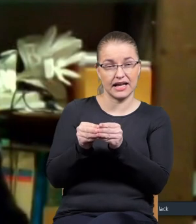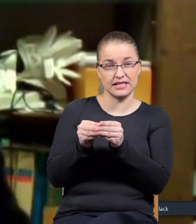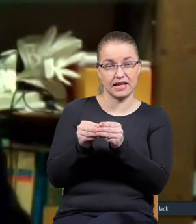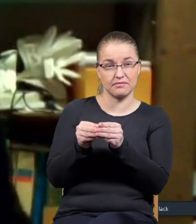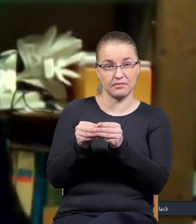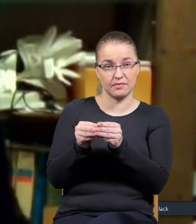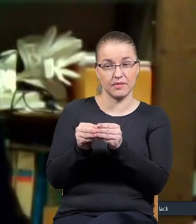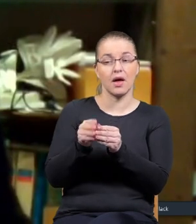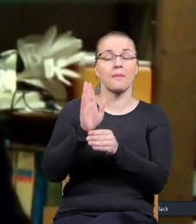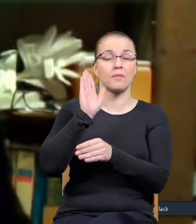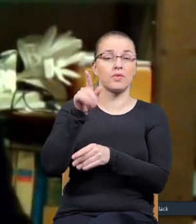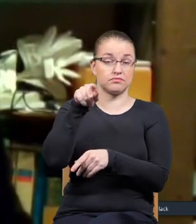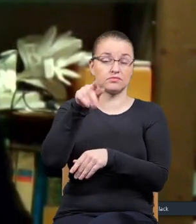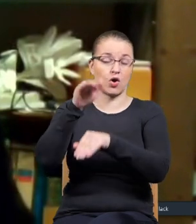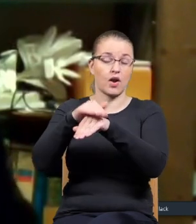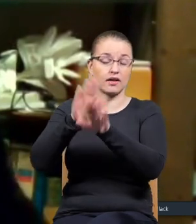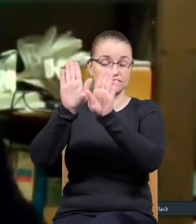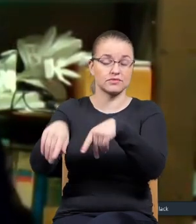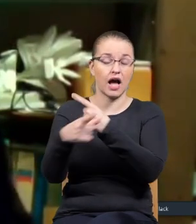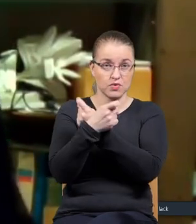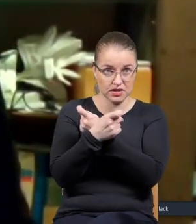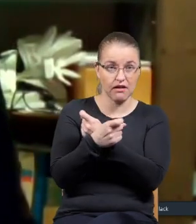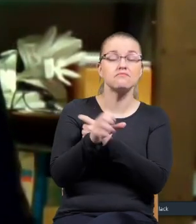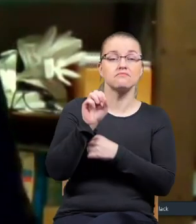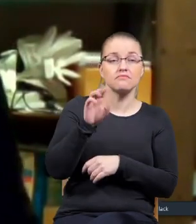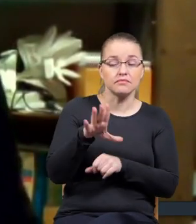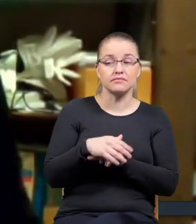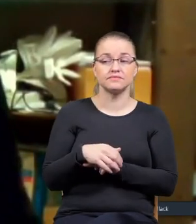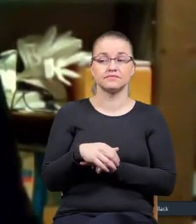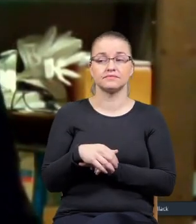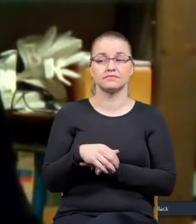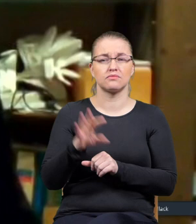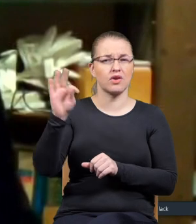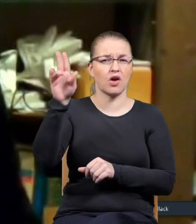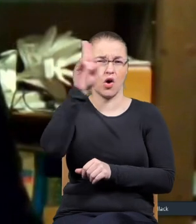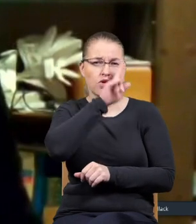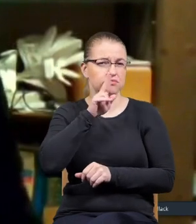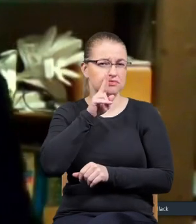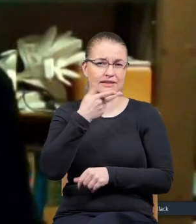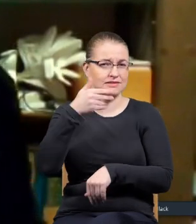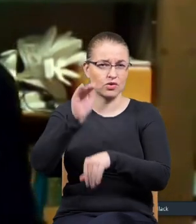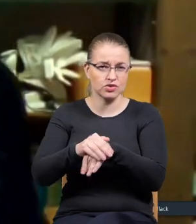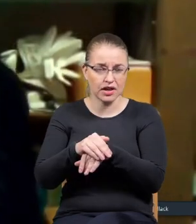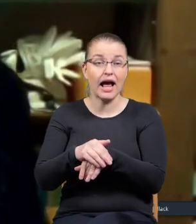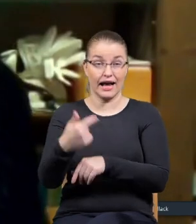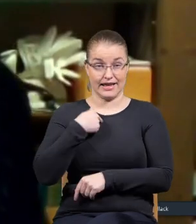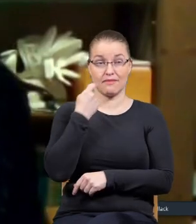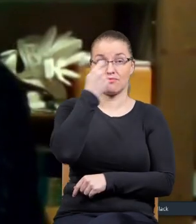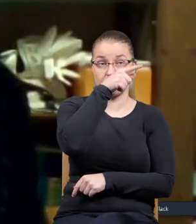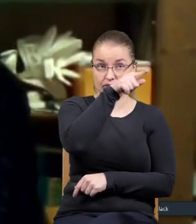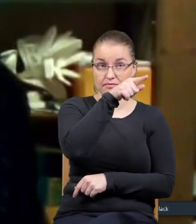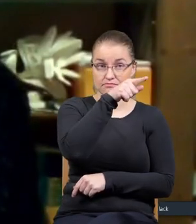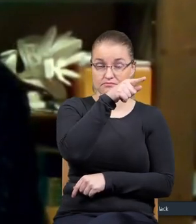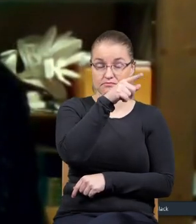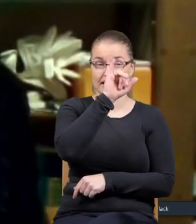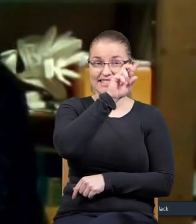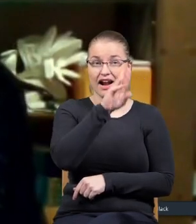chociaż on potem został w Polsce i jakoś tam rodzice nie pozwolili, a ja tam pojechałem na 4